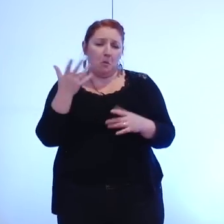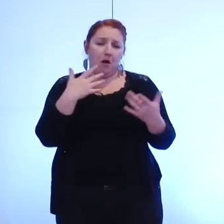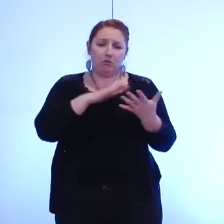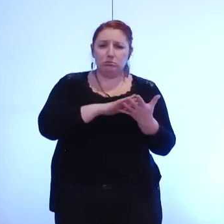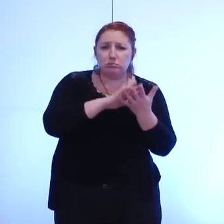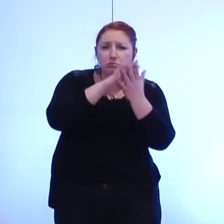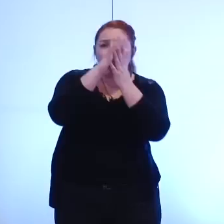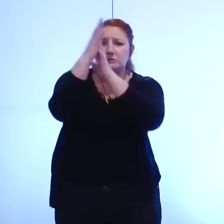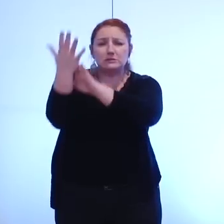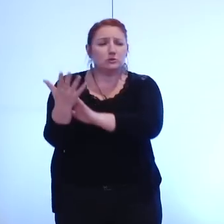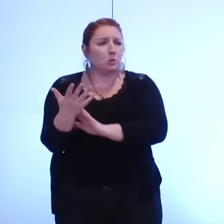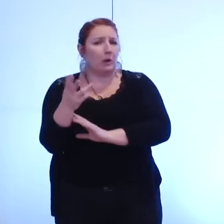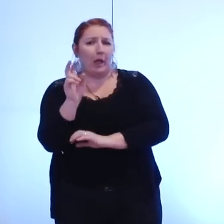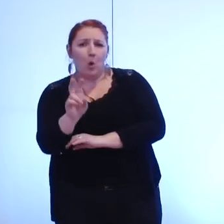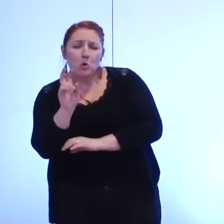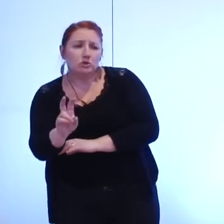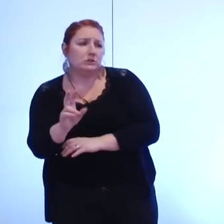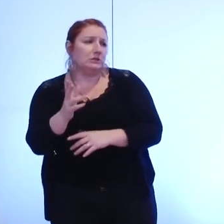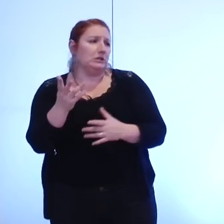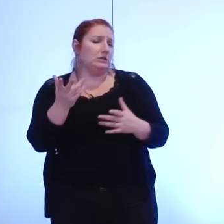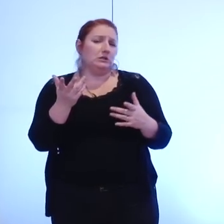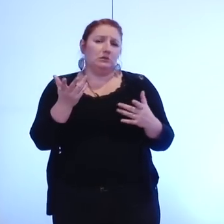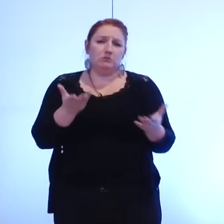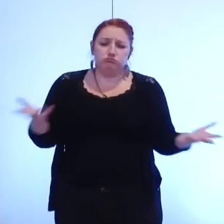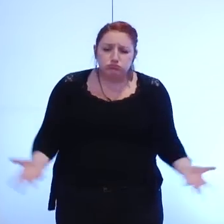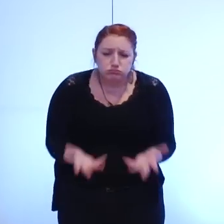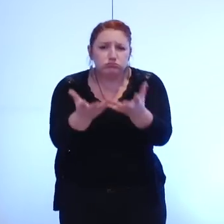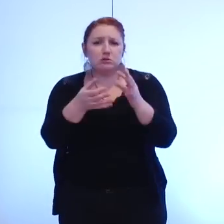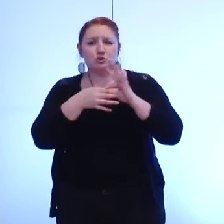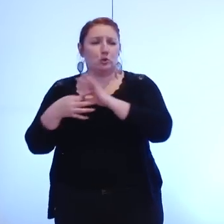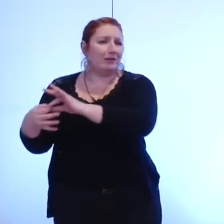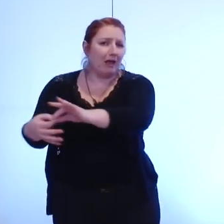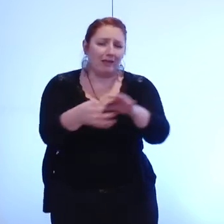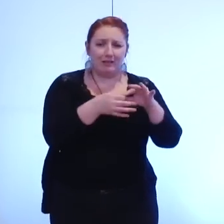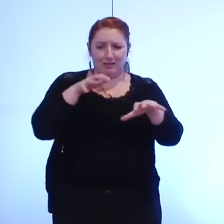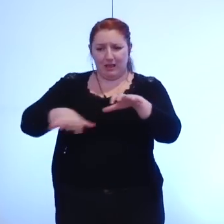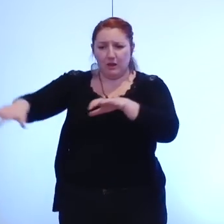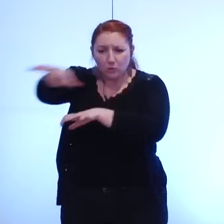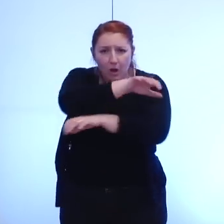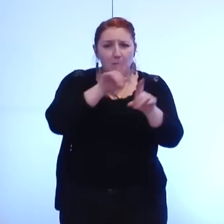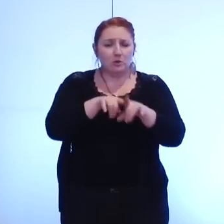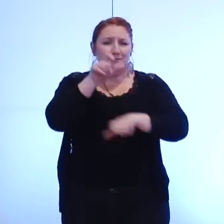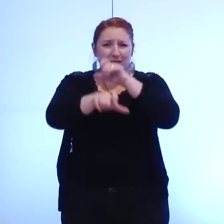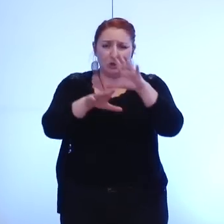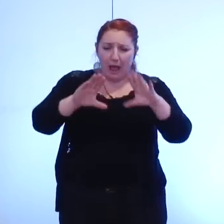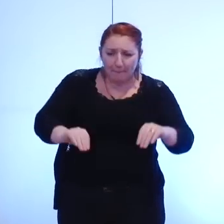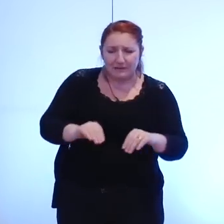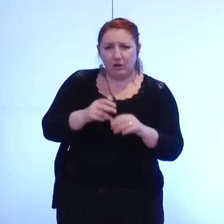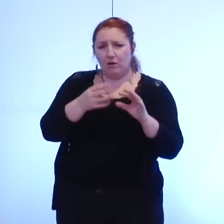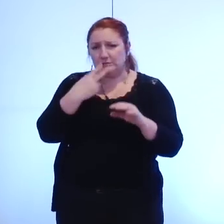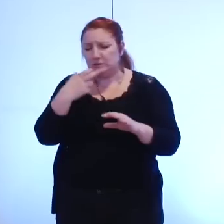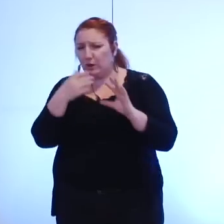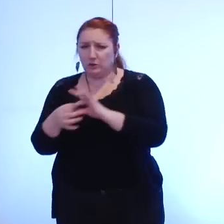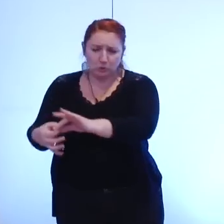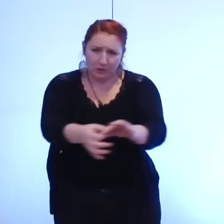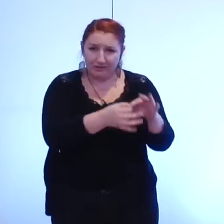transition écologique autour du bien commun autour de la solidarité non seulement entre territoires mais entre habitants et qui finalement se